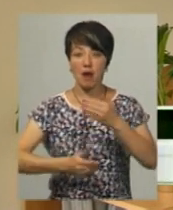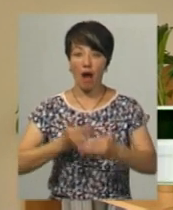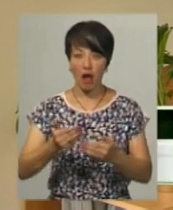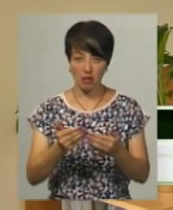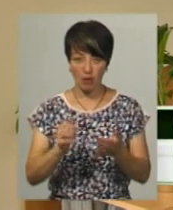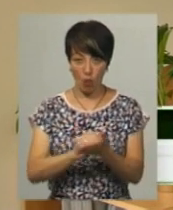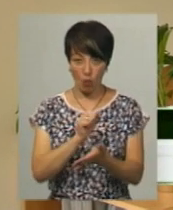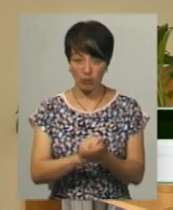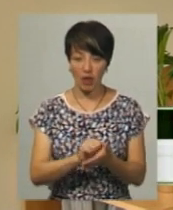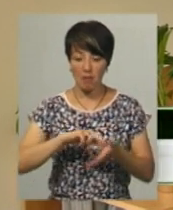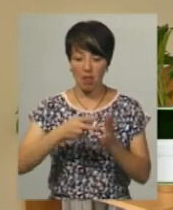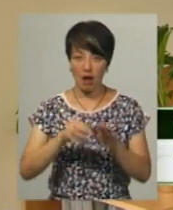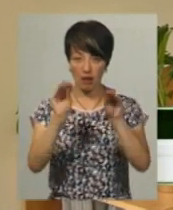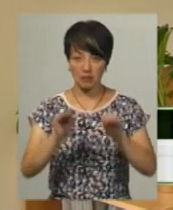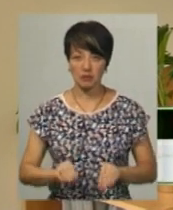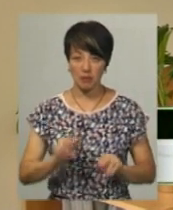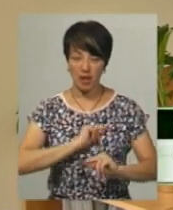моєму працевлаштування,